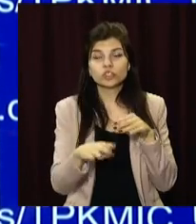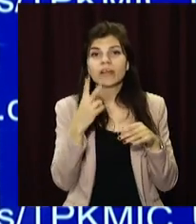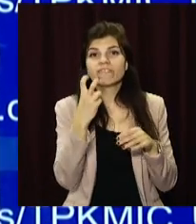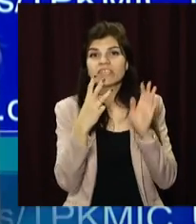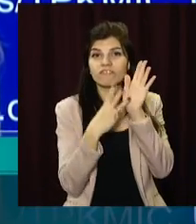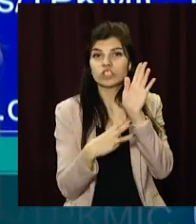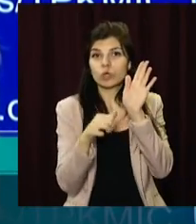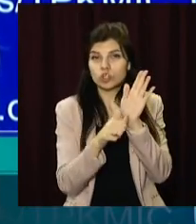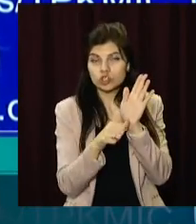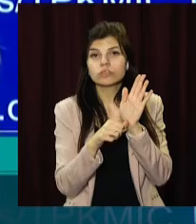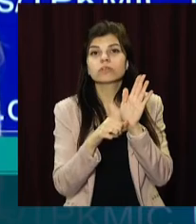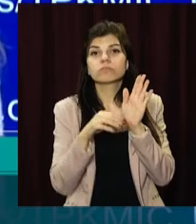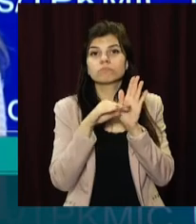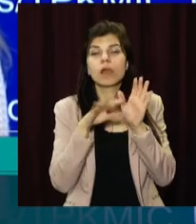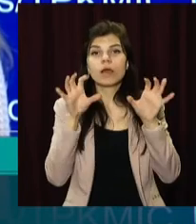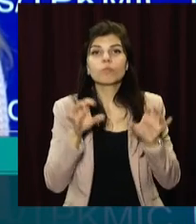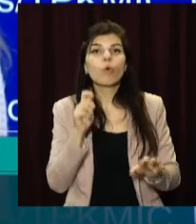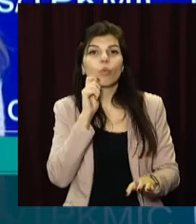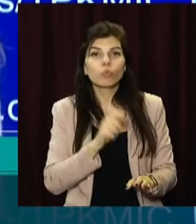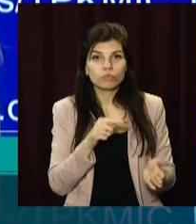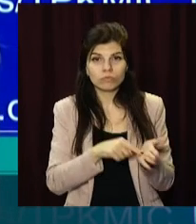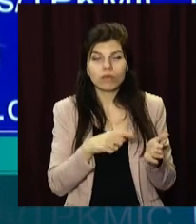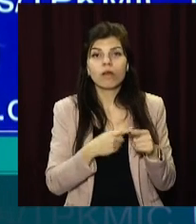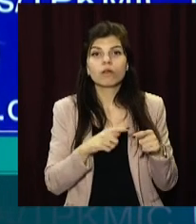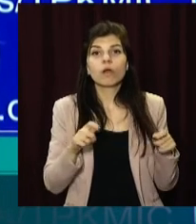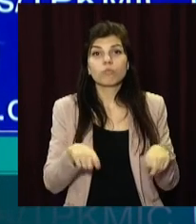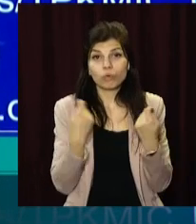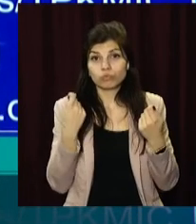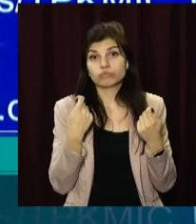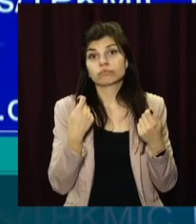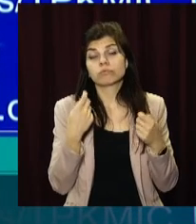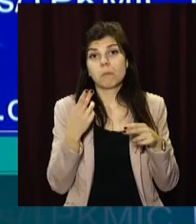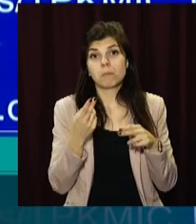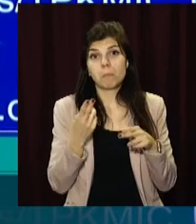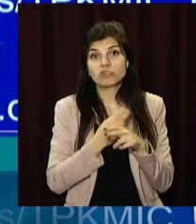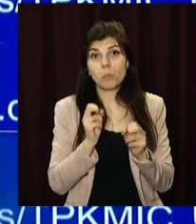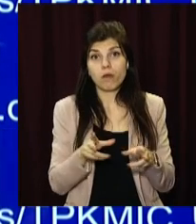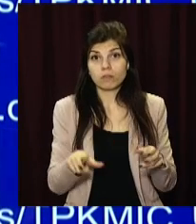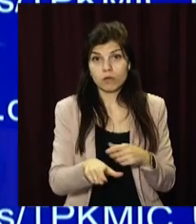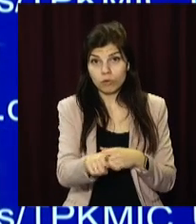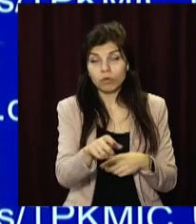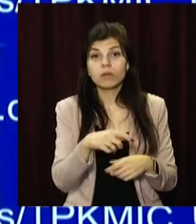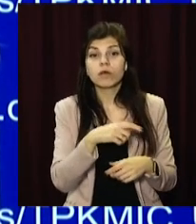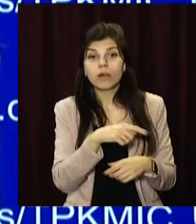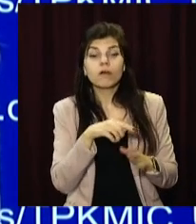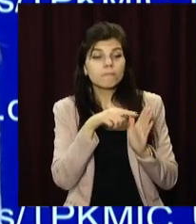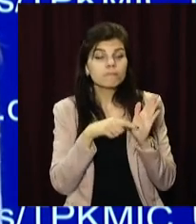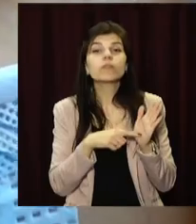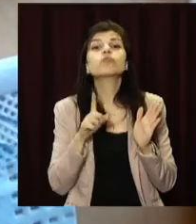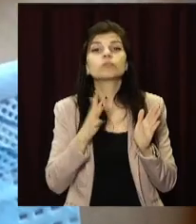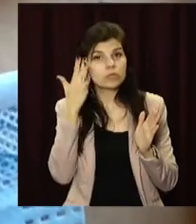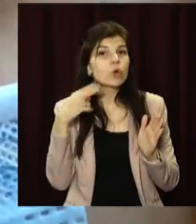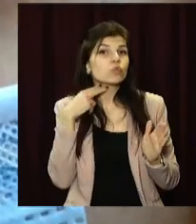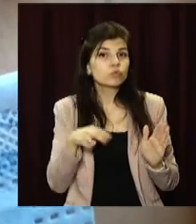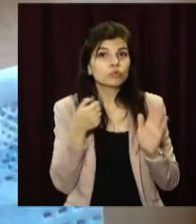286 Кримінального кодексу України – це порушення правил безпеки дорожнього руху. Санкція в статті передбачає позбавлення